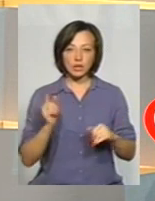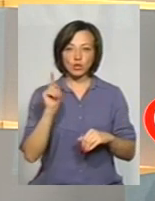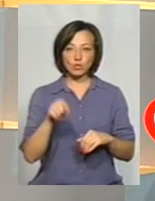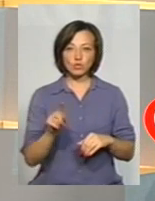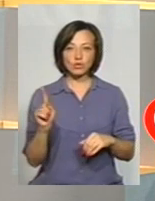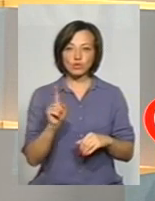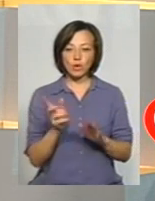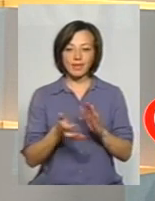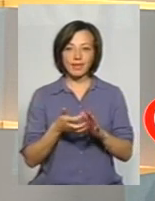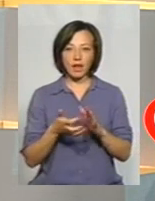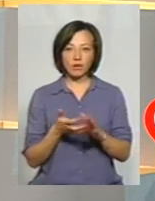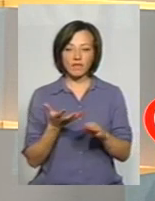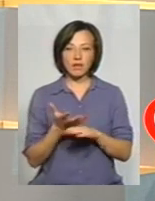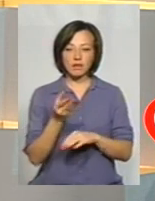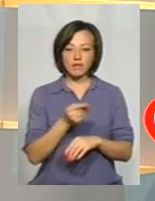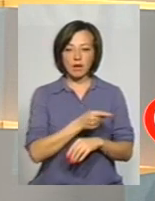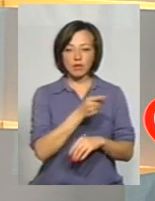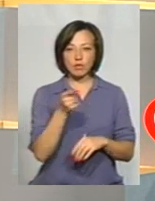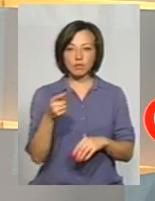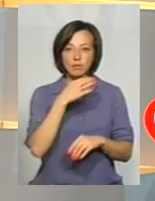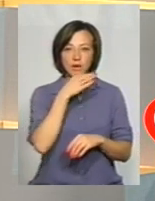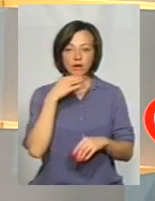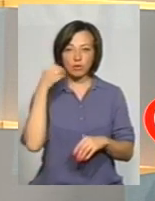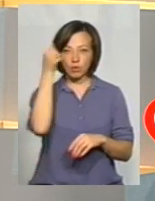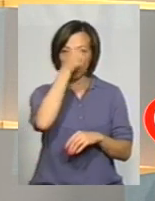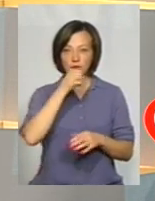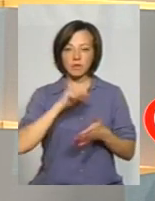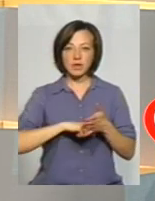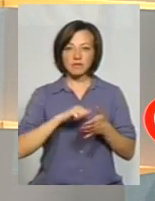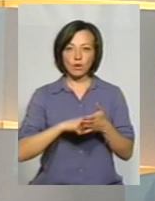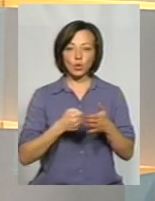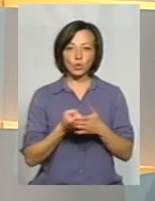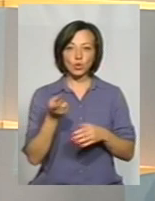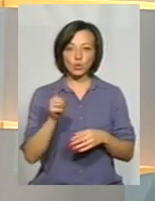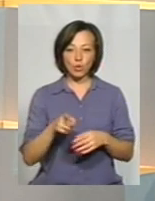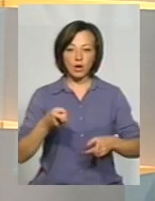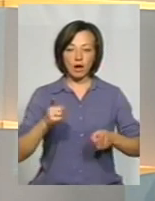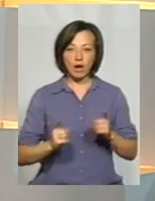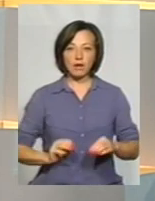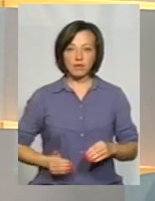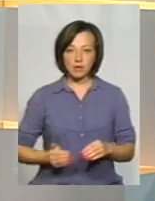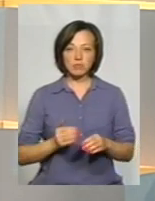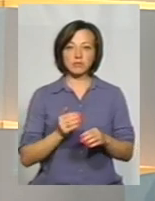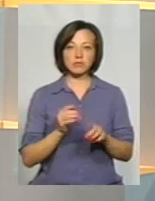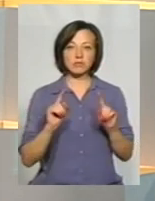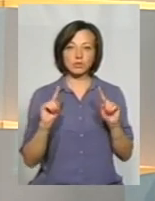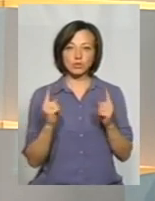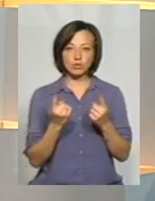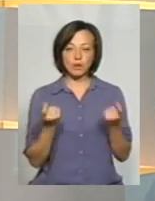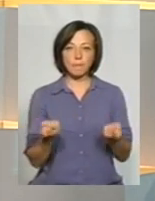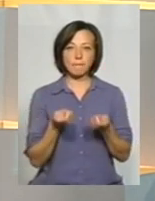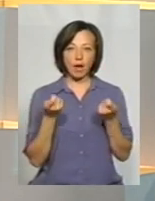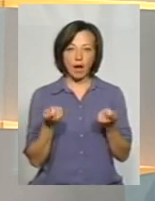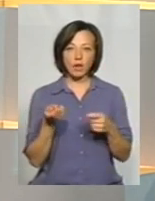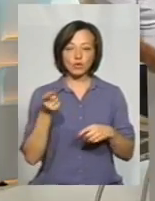недофінансування на процесі багатьох років саме призвало до того, що реальних підрядників стало дуже мало.